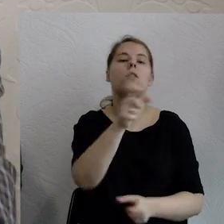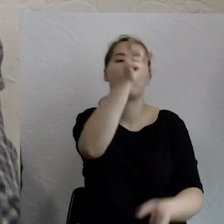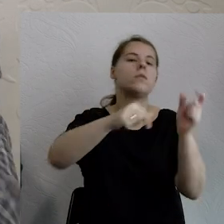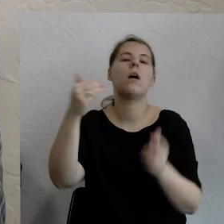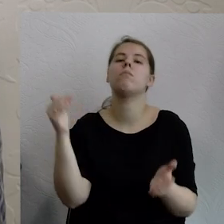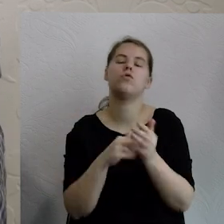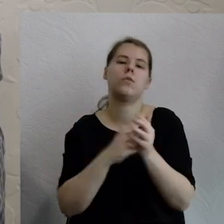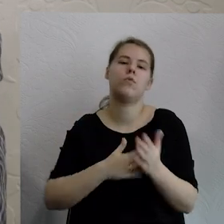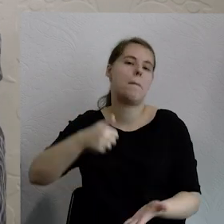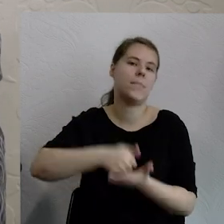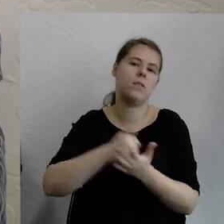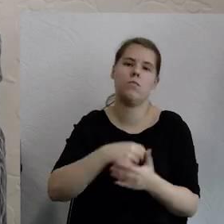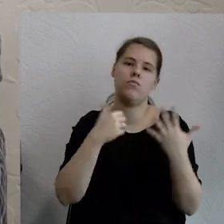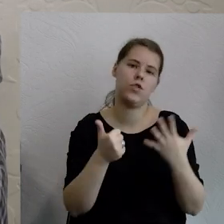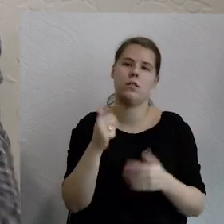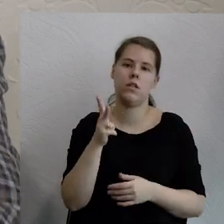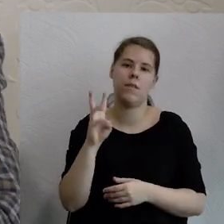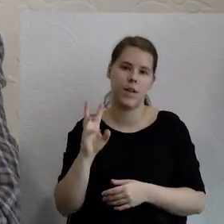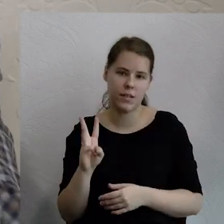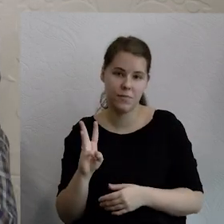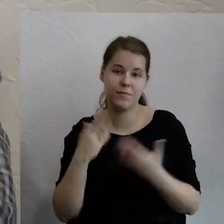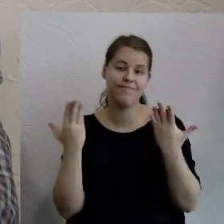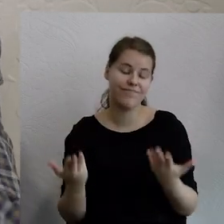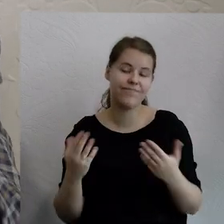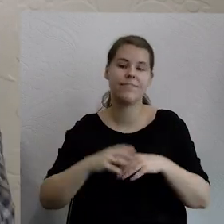nauczymy się, właśnie,